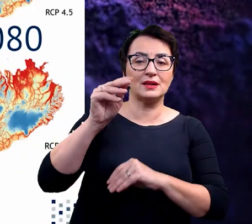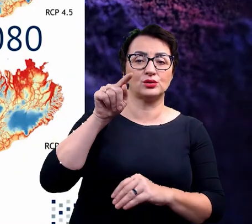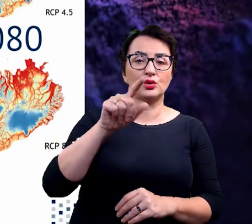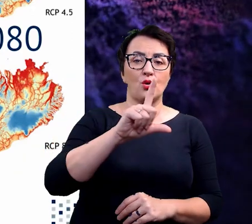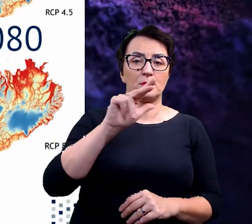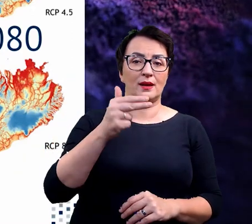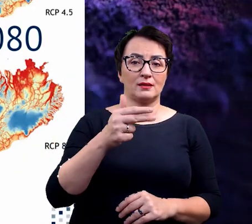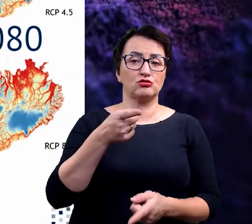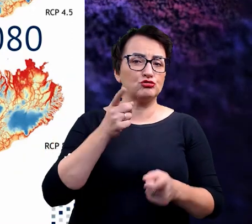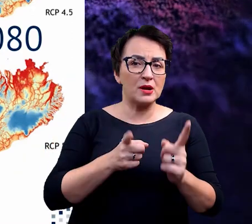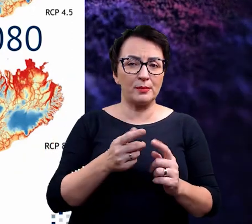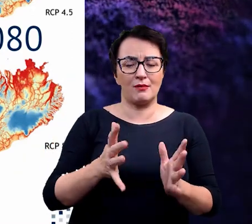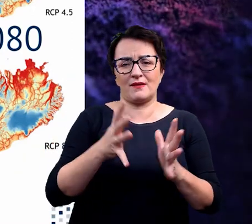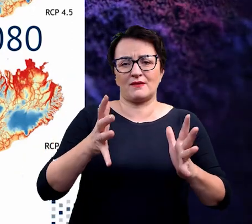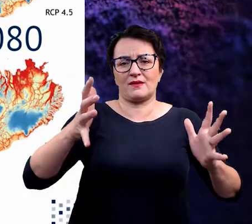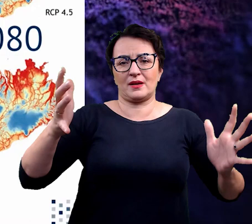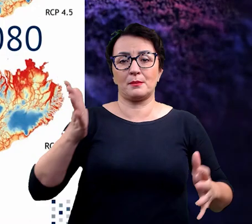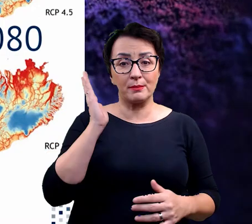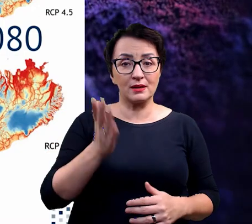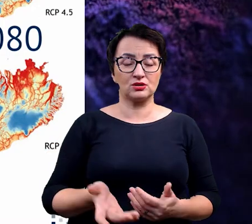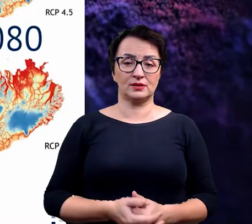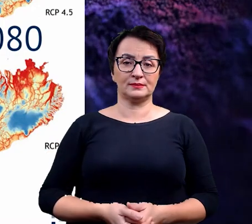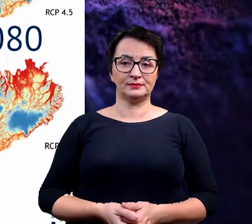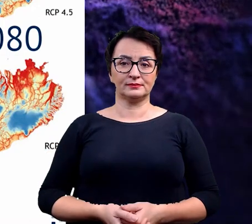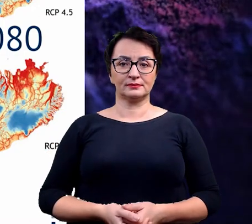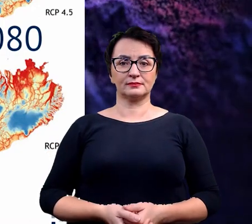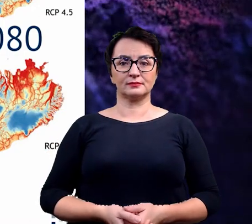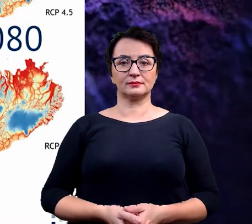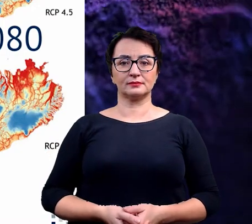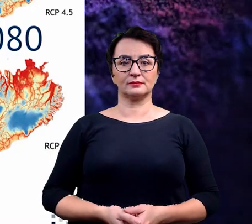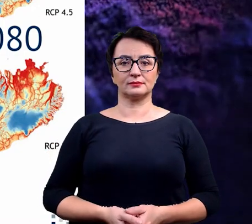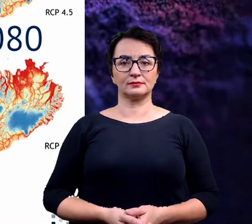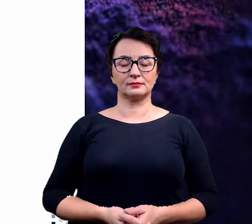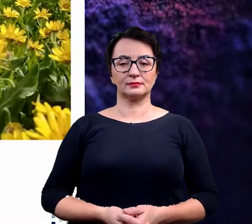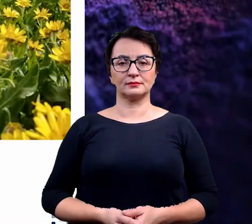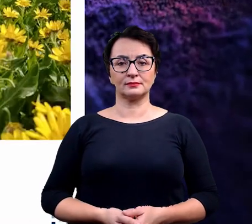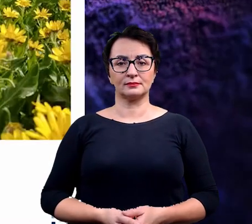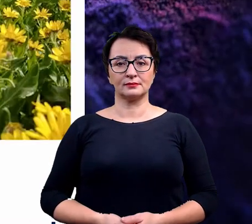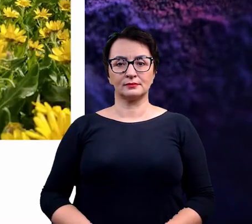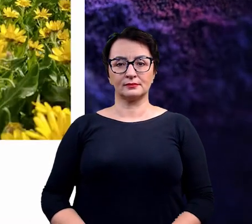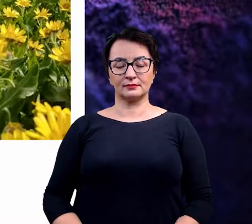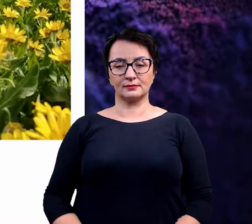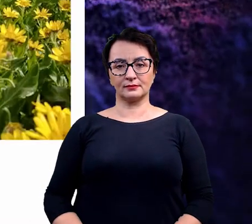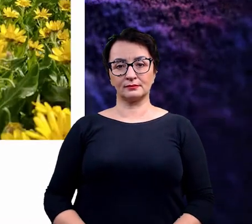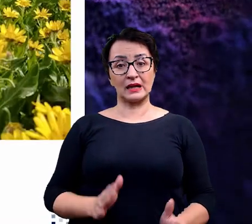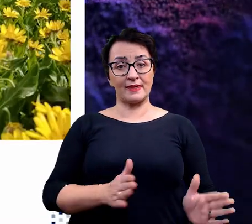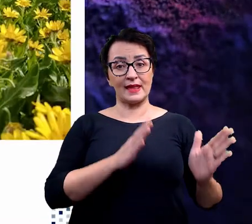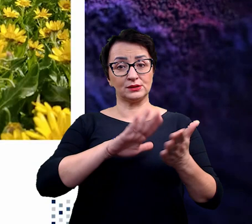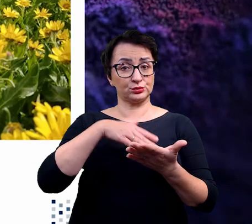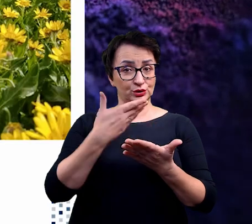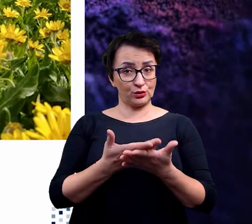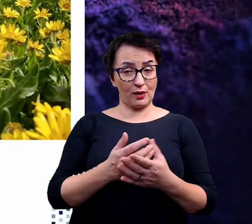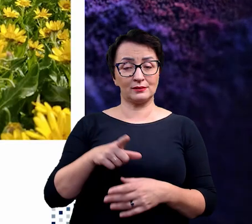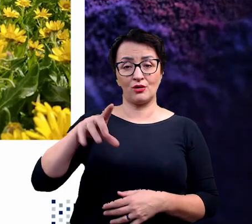będzie się jeszcze szybciej i jeszcze efektywnie rozprzestrzeniał. Kolejnym przykładem